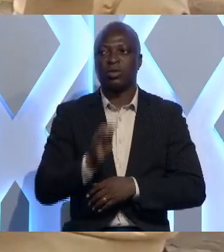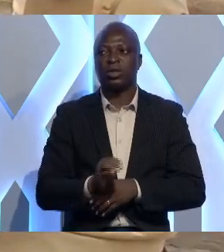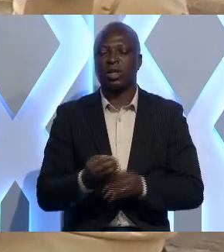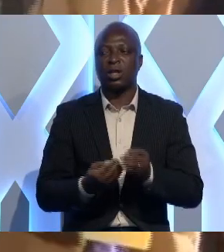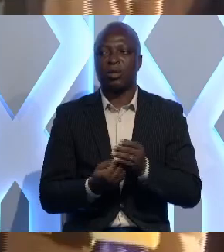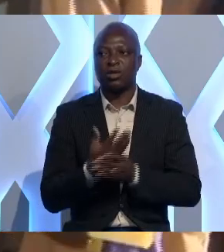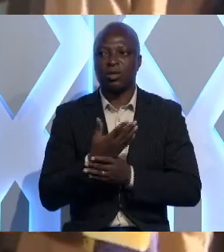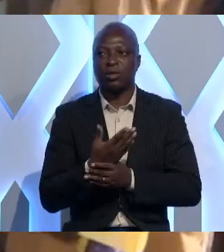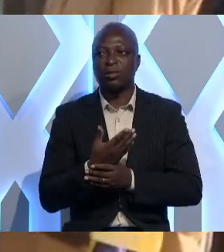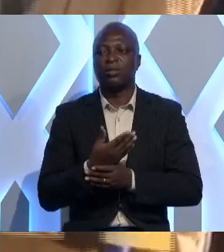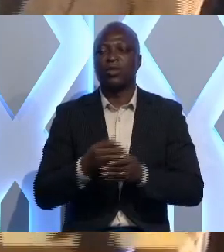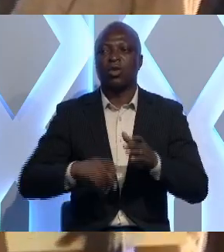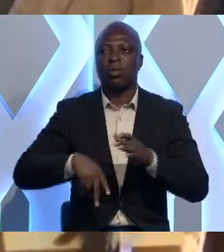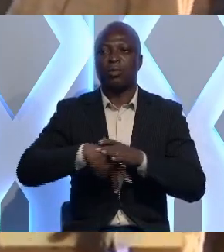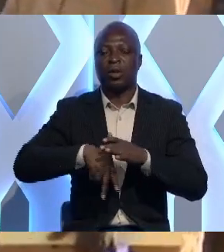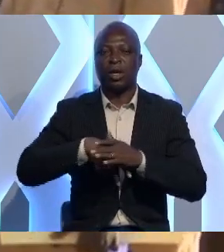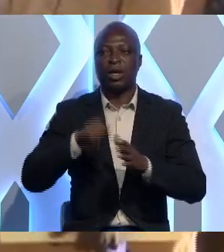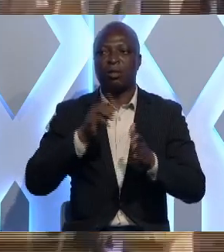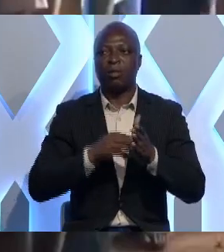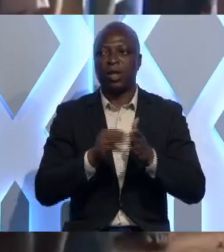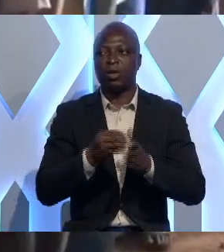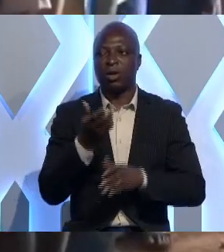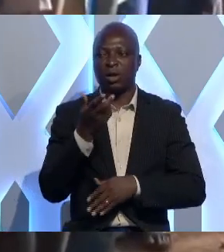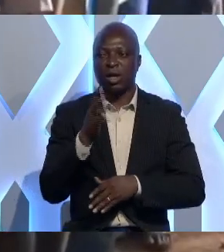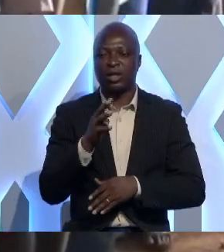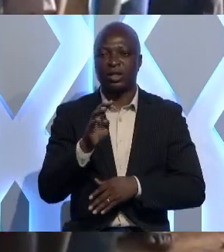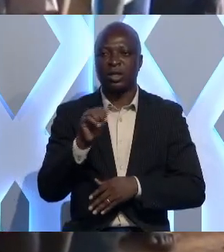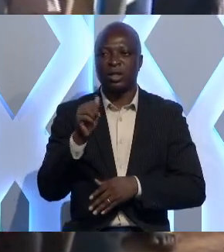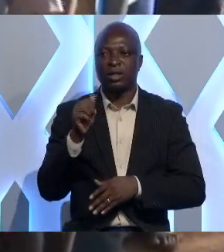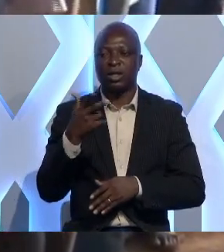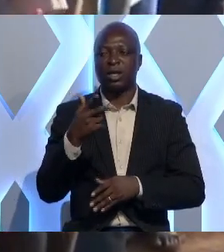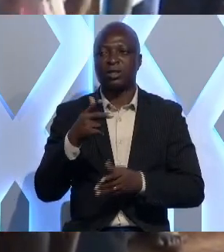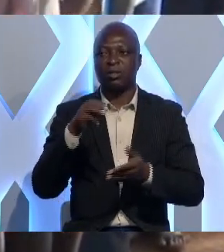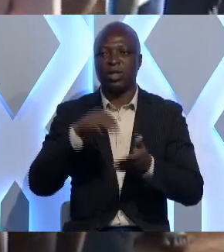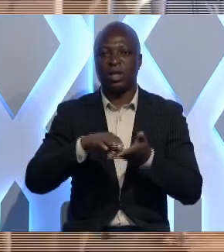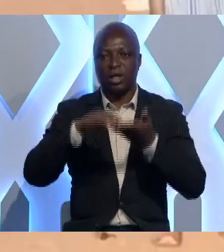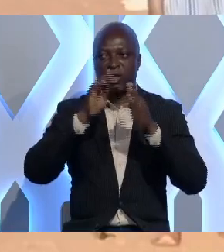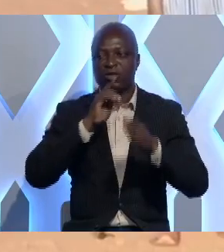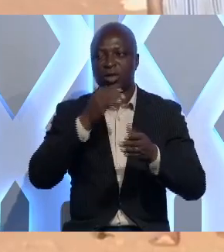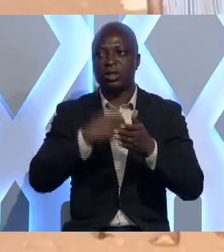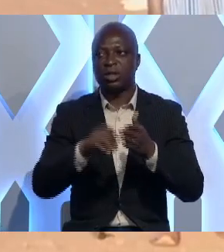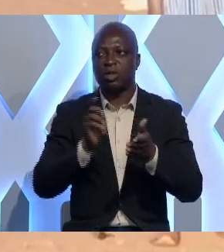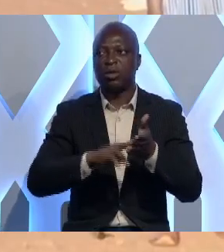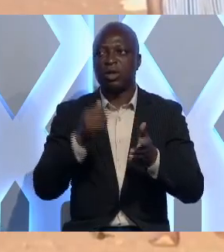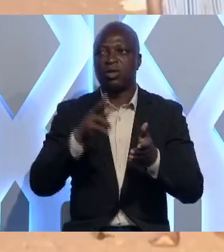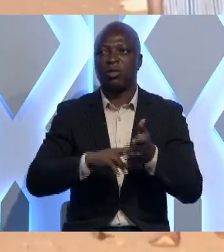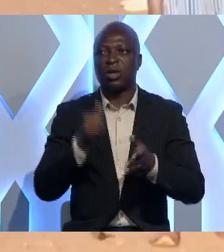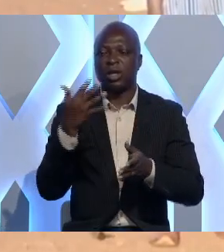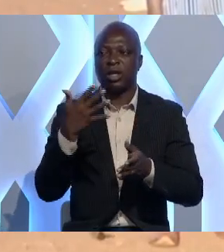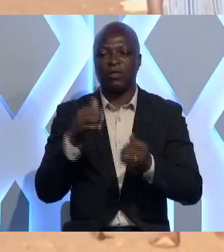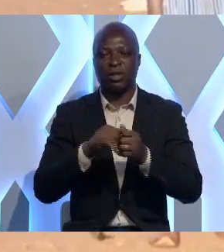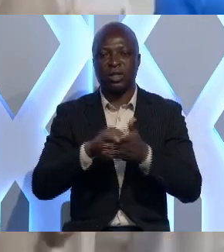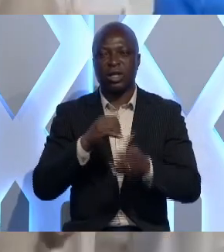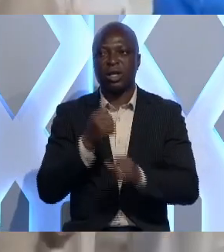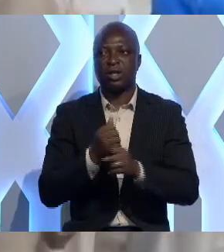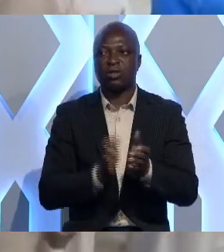'accroissement. Quant au primaire, 1 413 600 élèves se sont inscrits en 2014-2015, contrairement à l'année